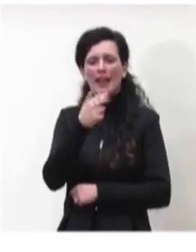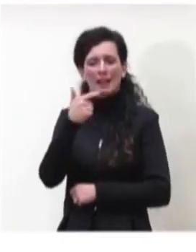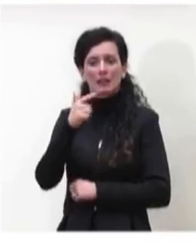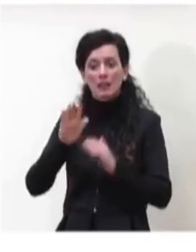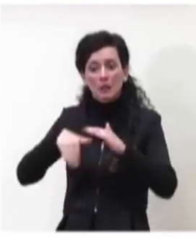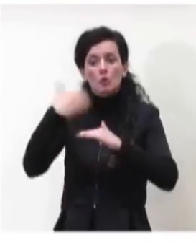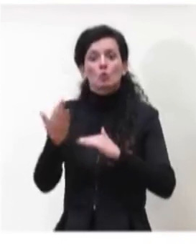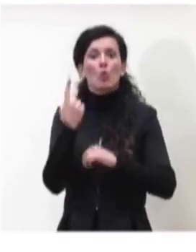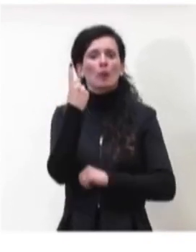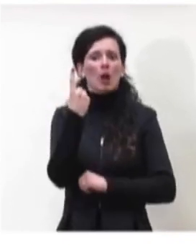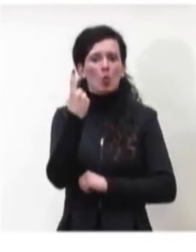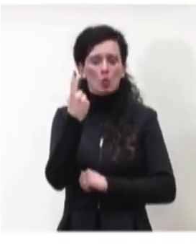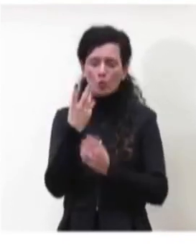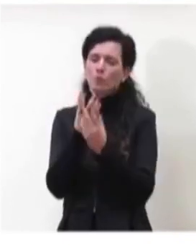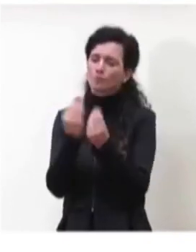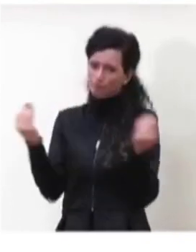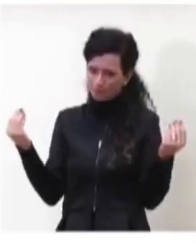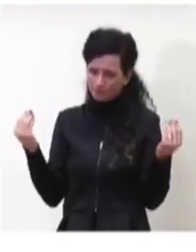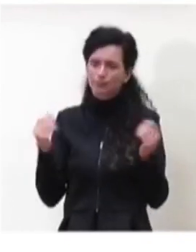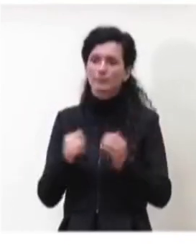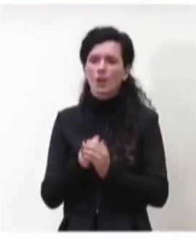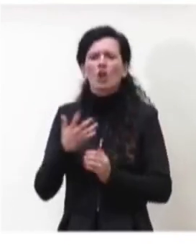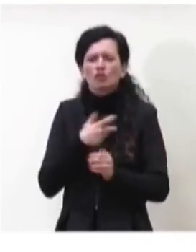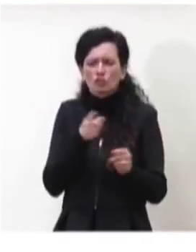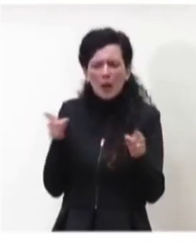anche nell'intervallo inferiore,